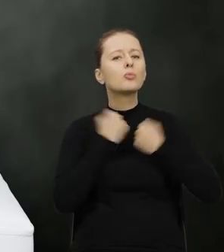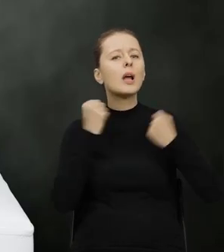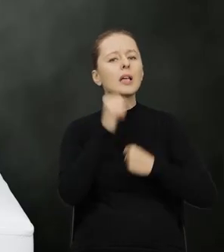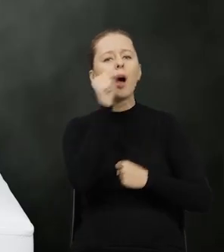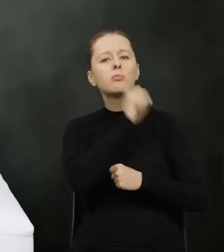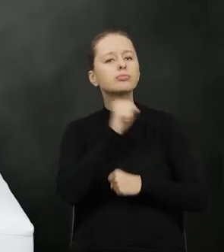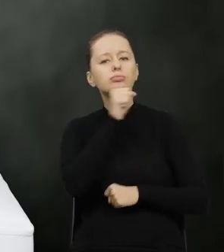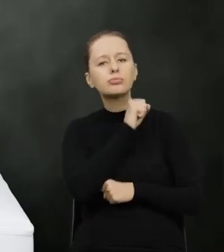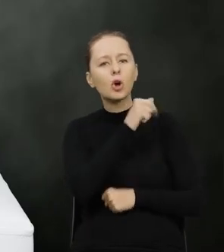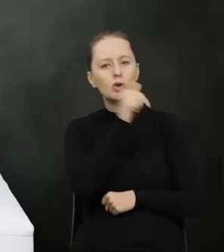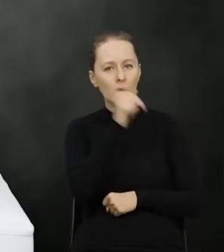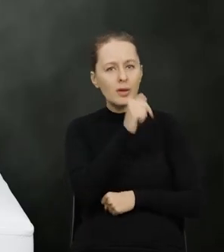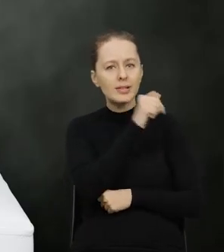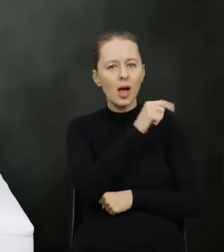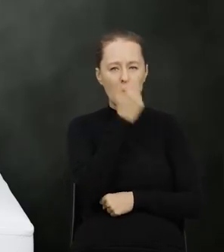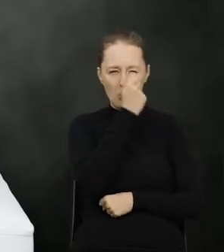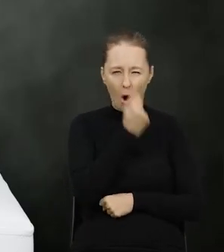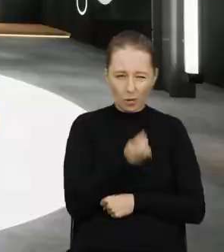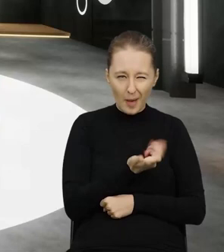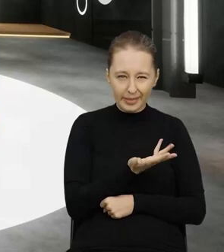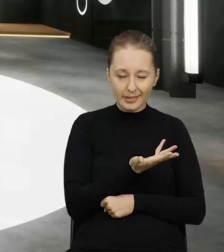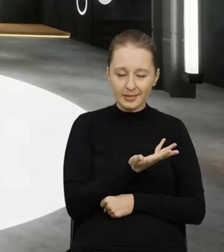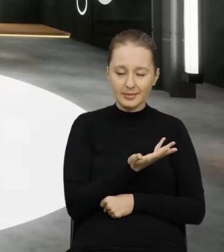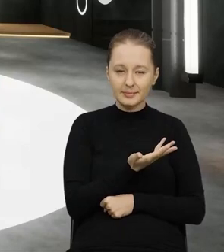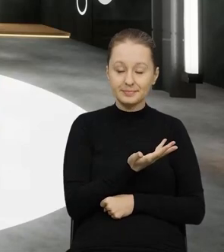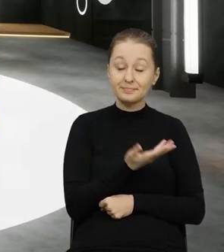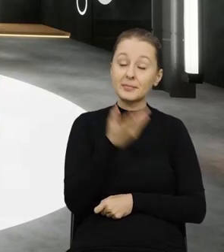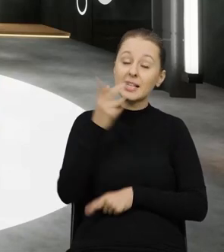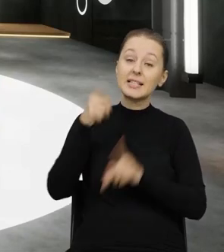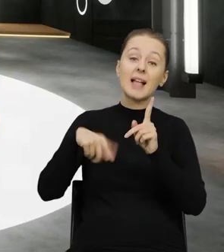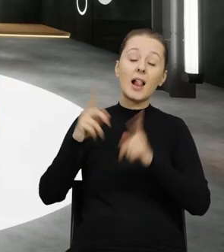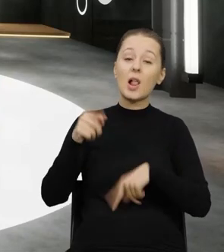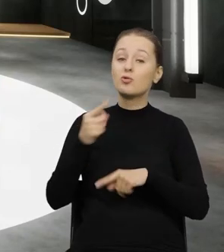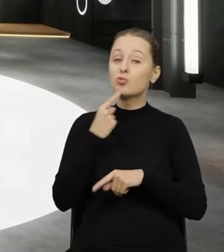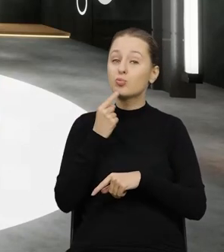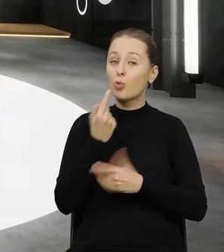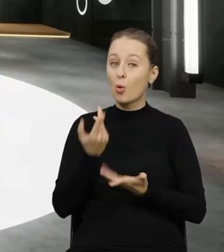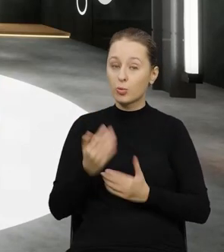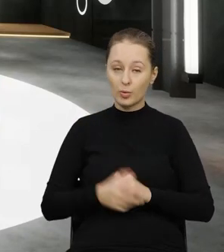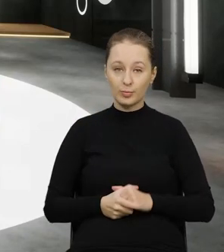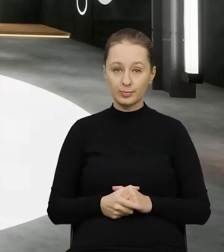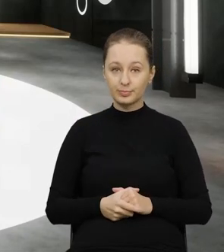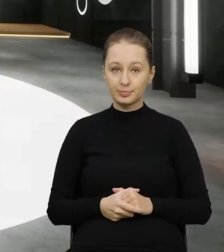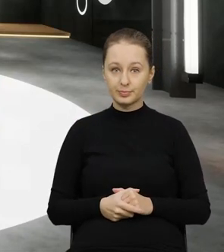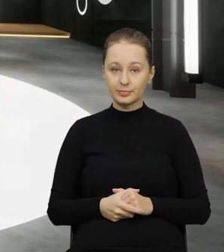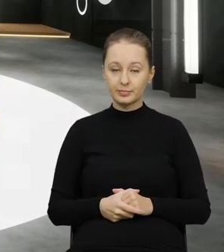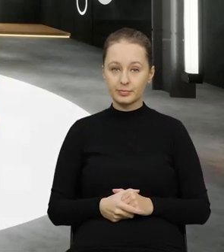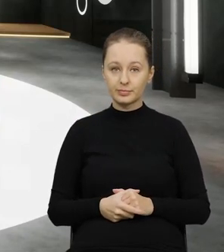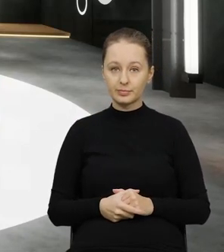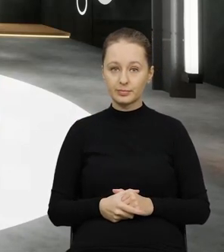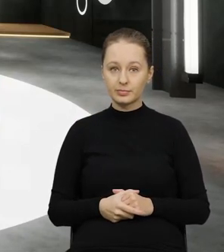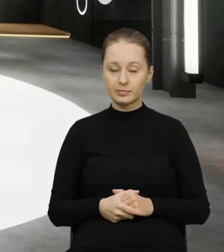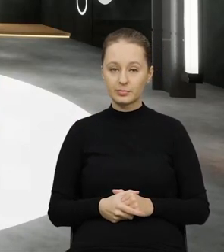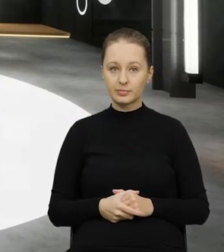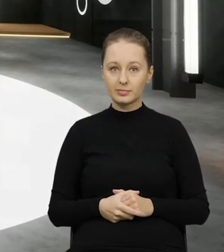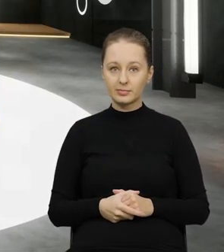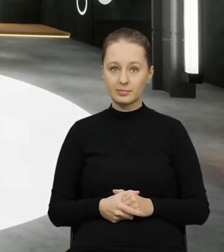używaną czy powinna być traktowana jako odpad no więc tutaj zależy z czym mamy dokładnie do czynienia